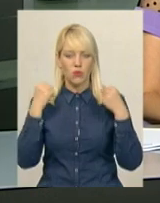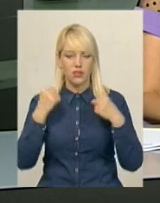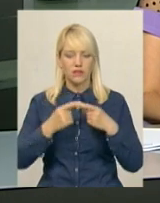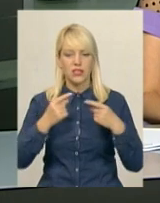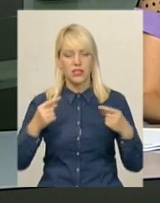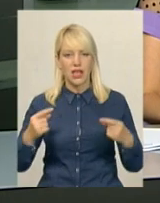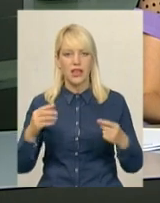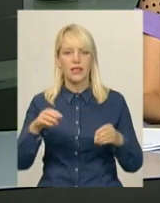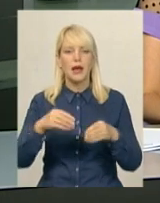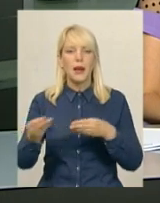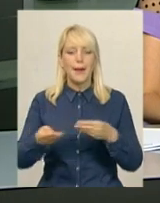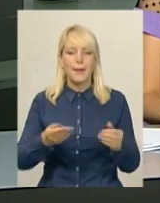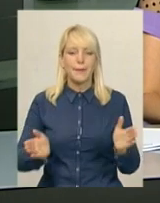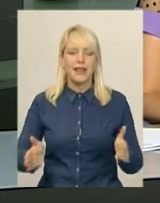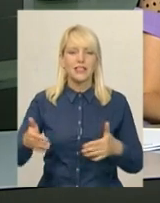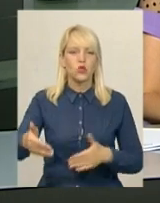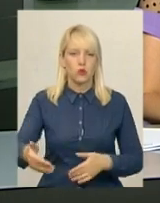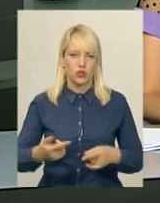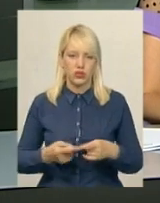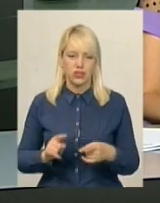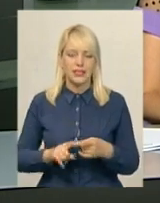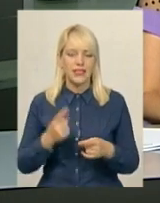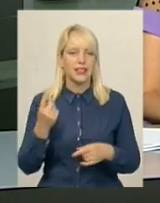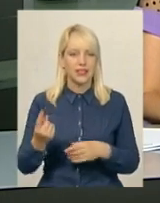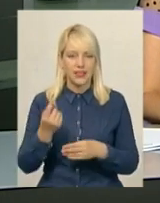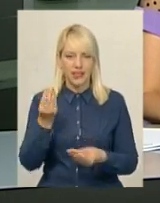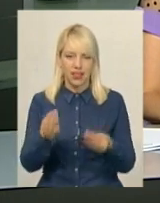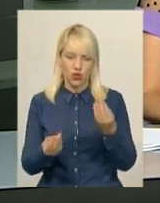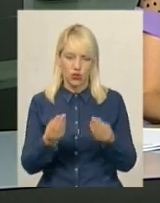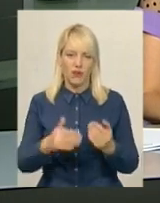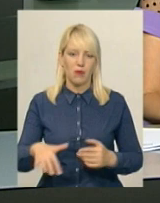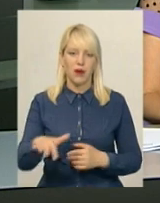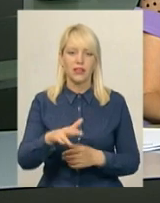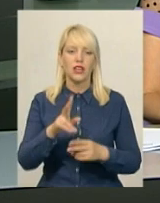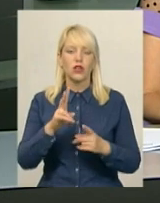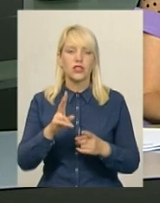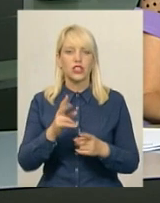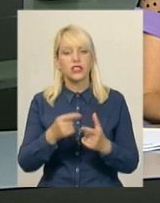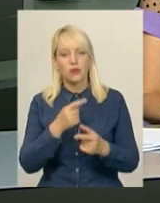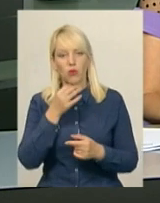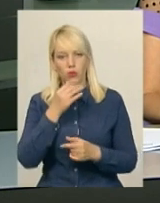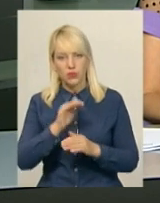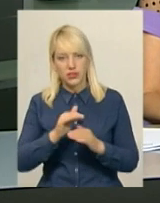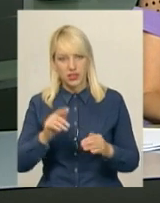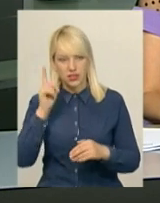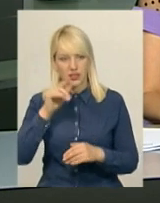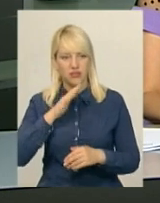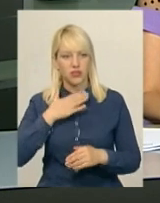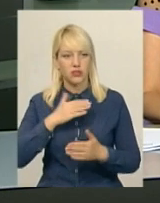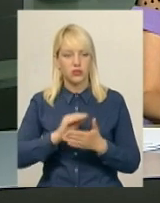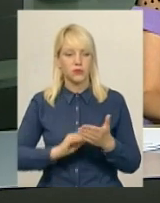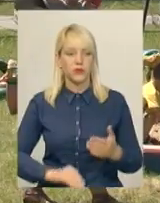дитячий майданчик єдиний, хто був ініціатором його облаштування і ще сподобався майданчик дітям, знає Дарина Денисенко.